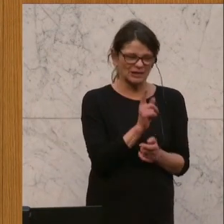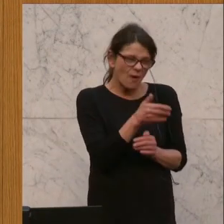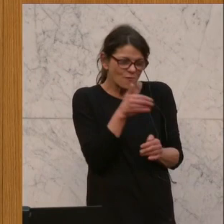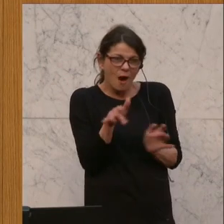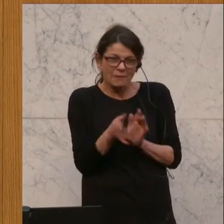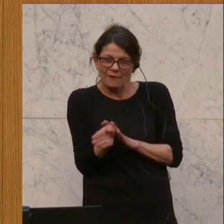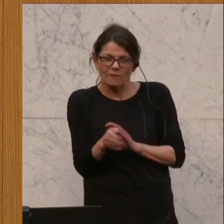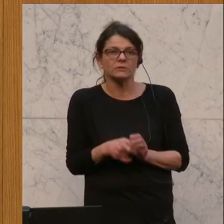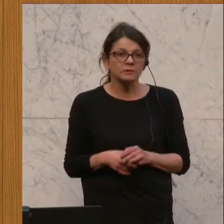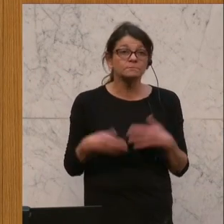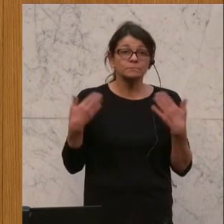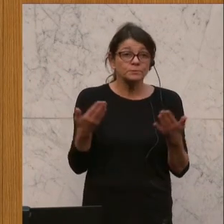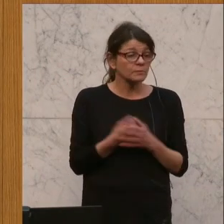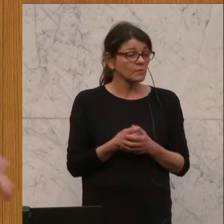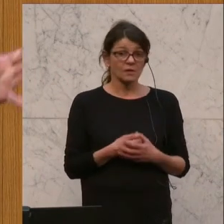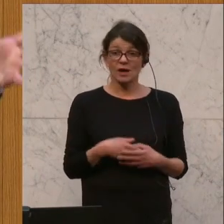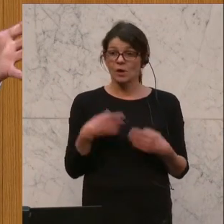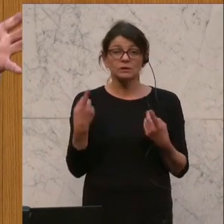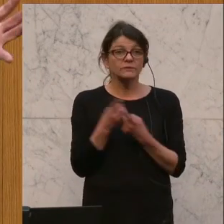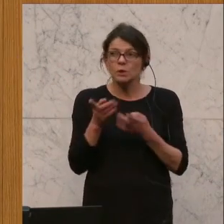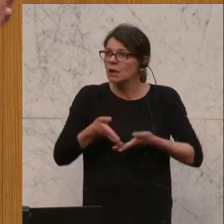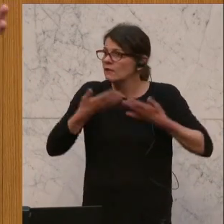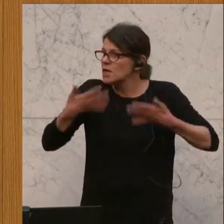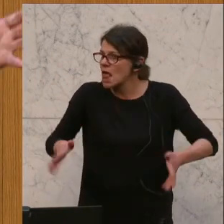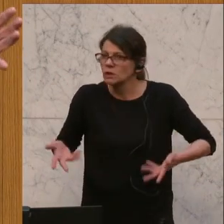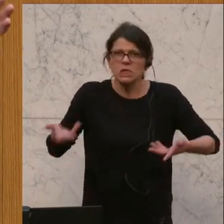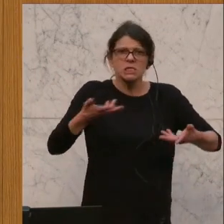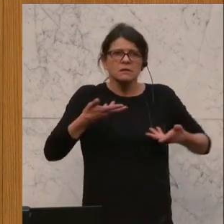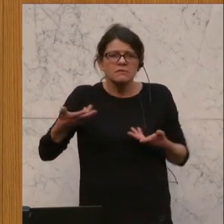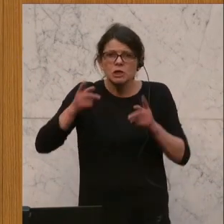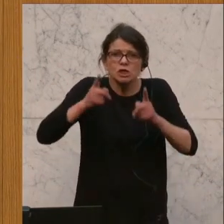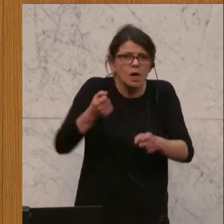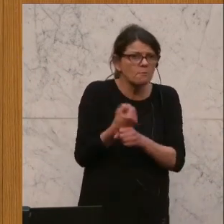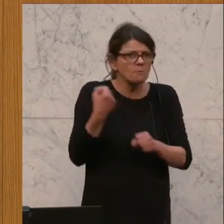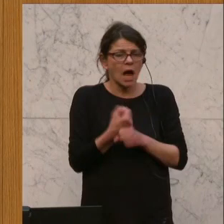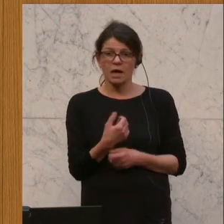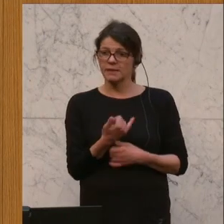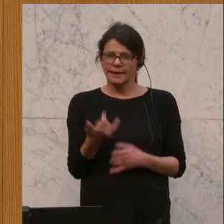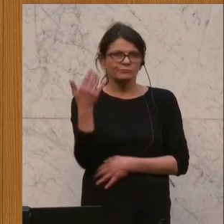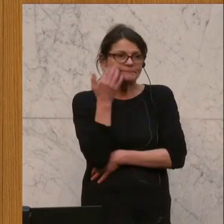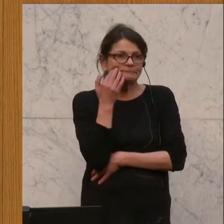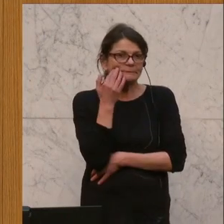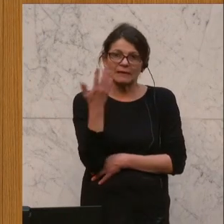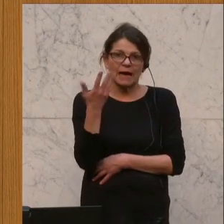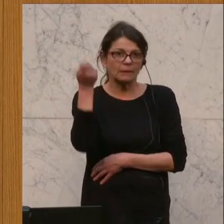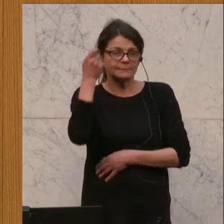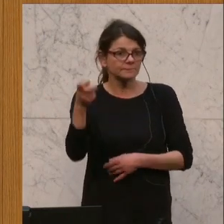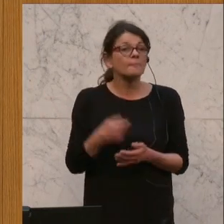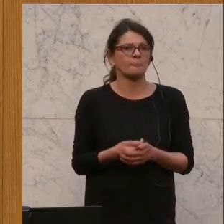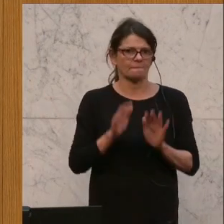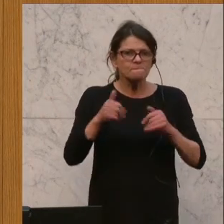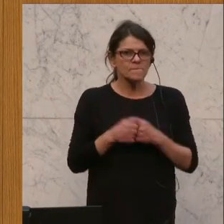in Pension zu gehen. Und die sind so hilflos, was sollen wir tun, dass ihnen jetzt nichts anderes einfällt, als